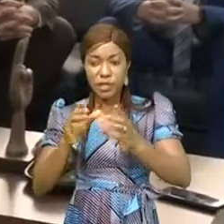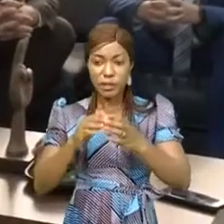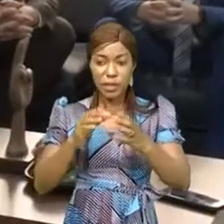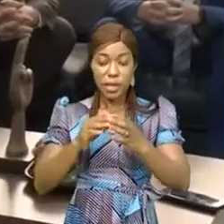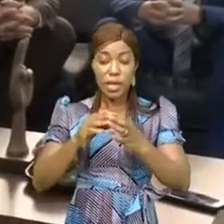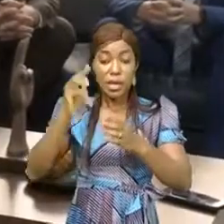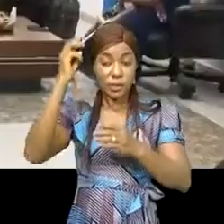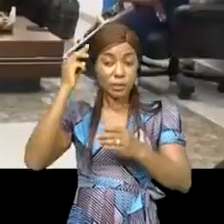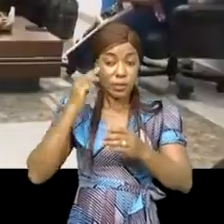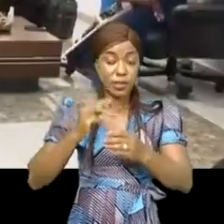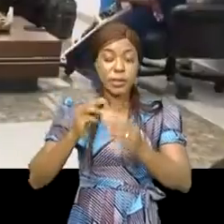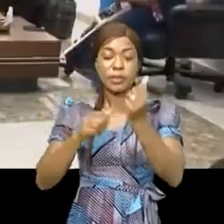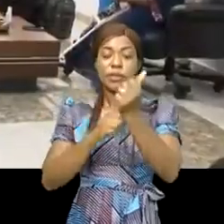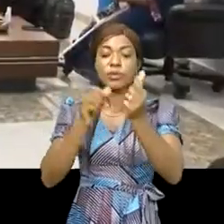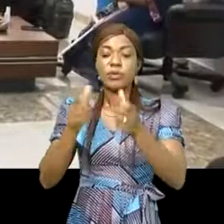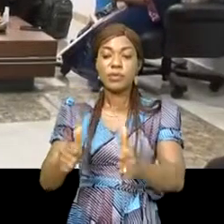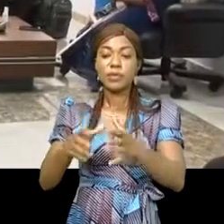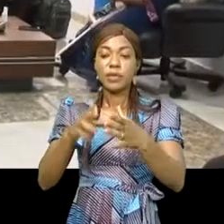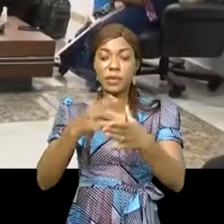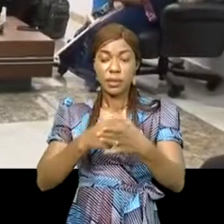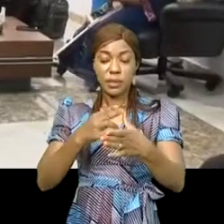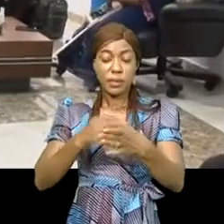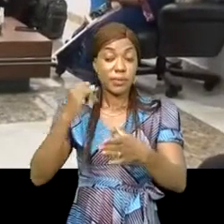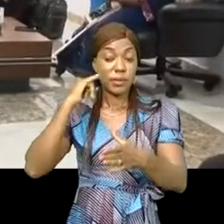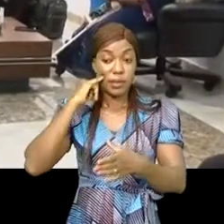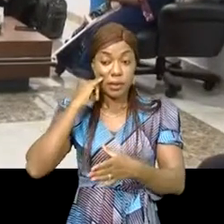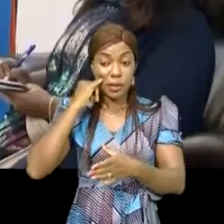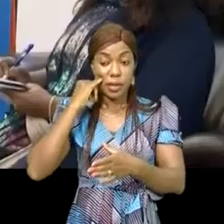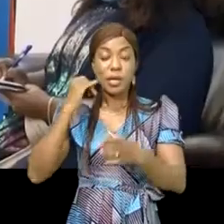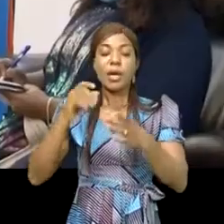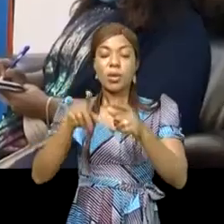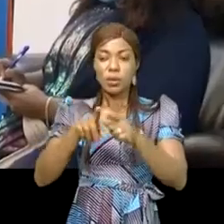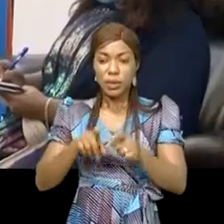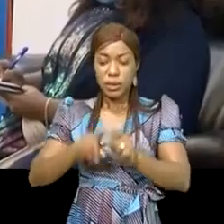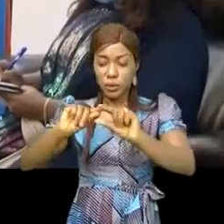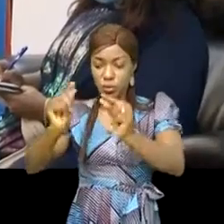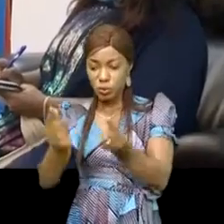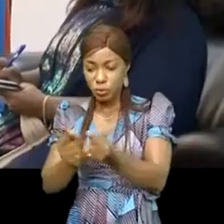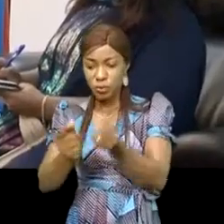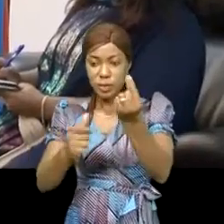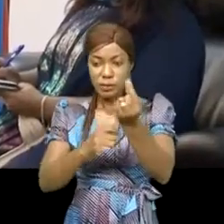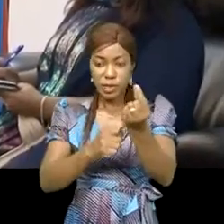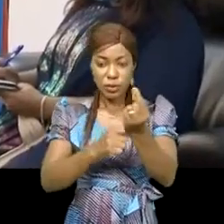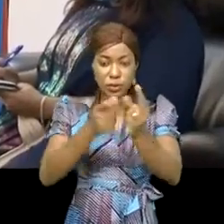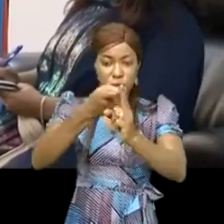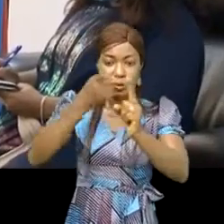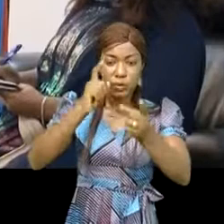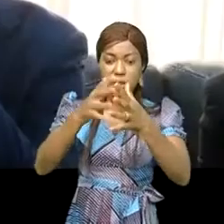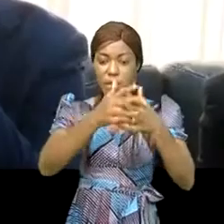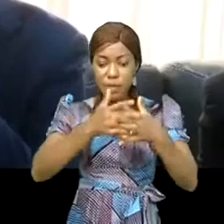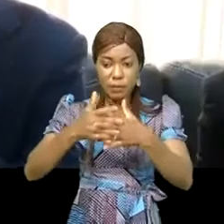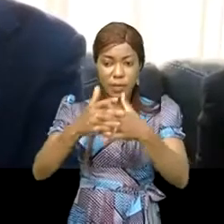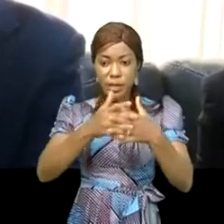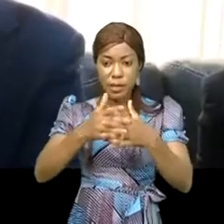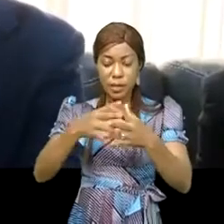en charge des personnes vivant avec handicap et autres personnes vulnérables avec une délégation du consortium d'investisseurs américains